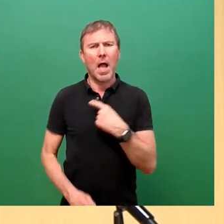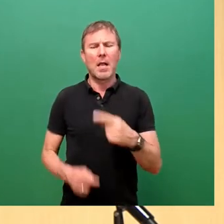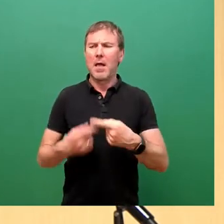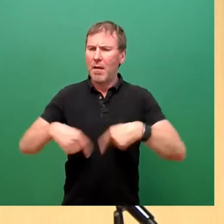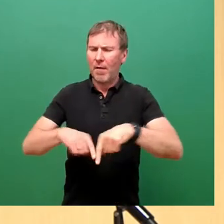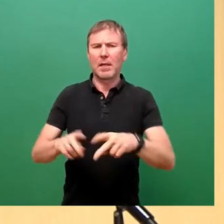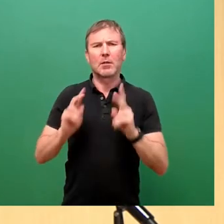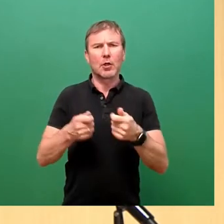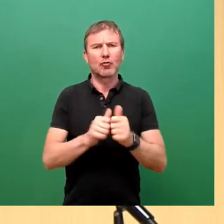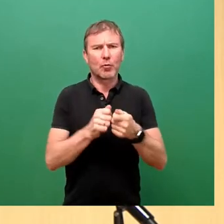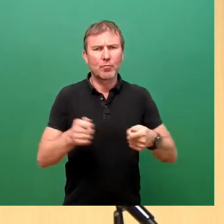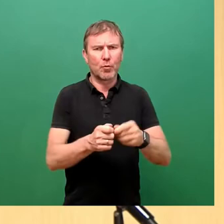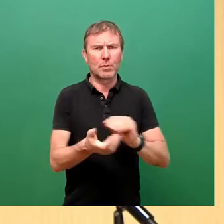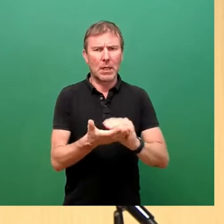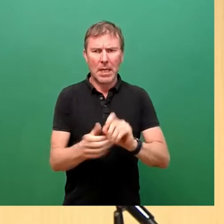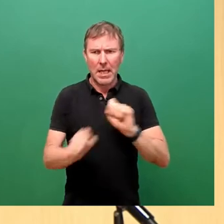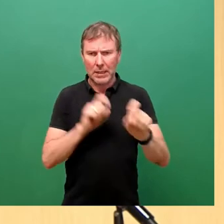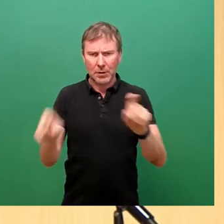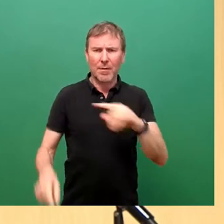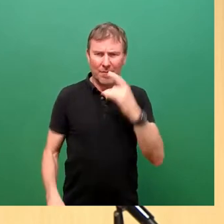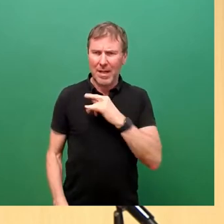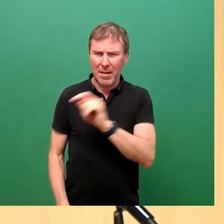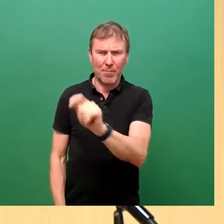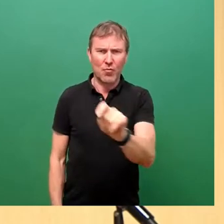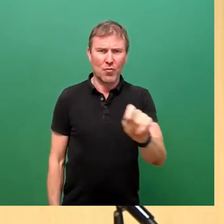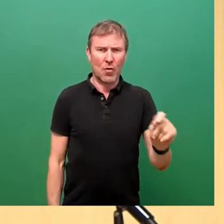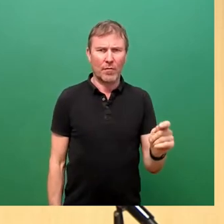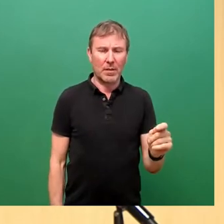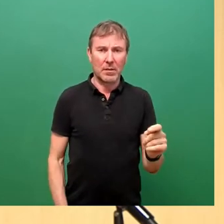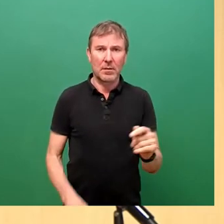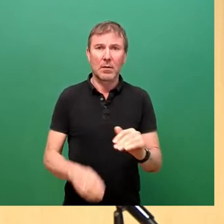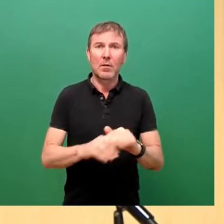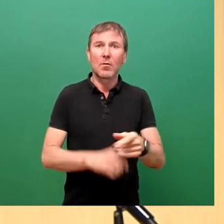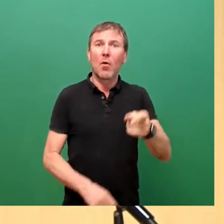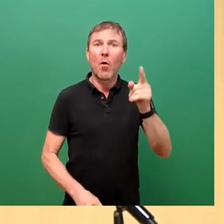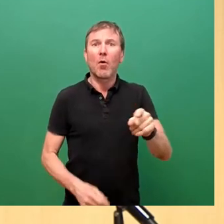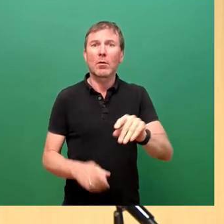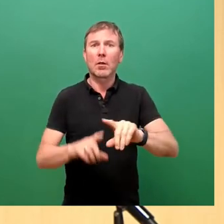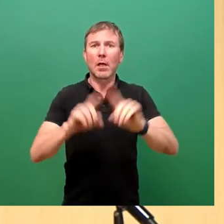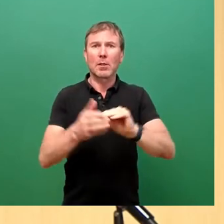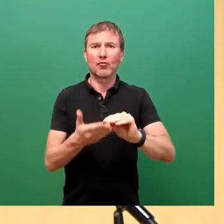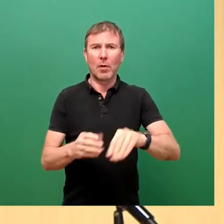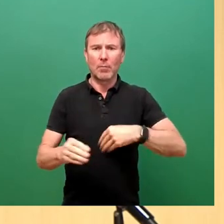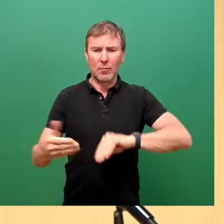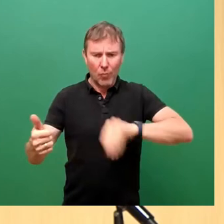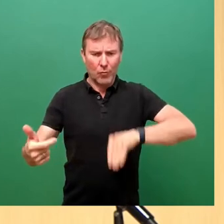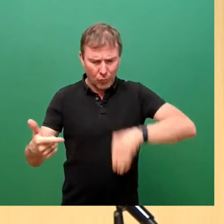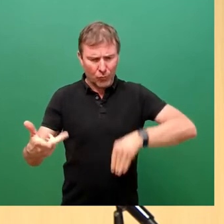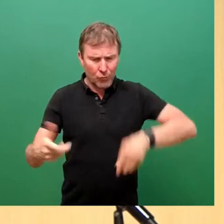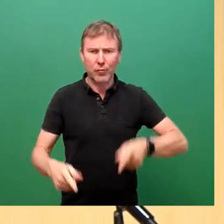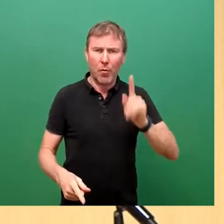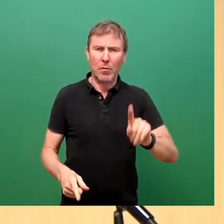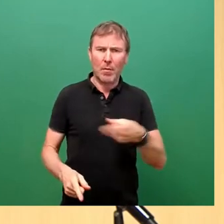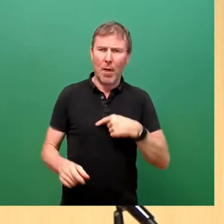wie viele Betroffene es sind. Das sind ungefähr 100 Schreiben, die ich da unterzeichnet habe, um die Dimension